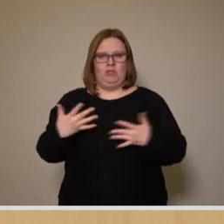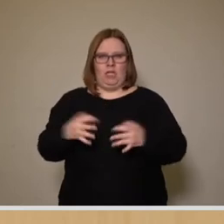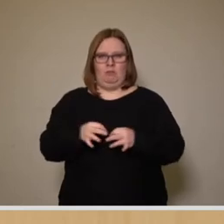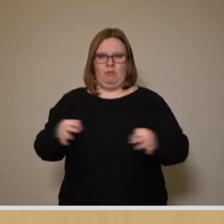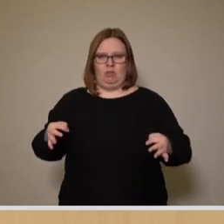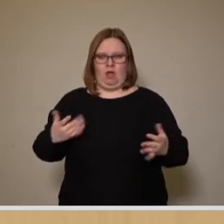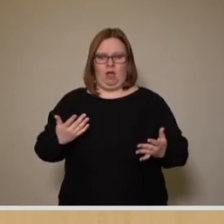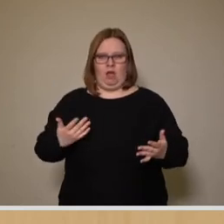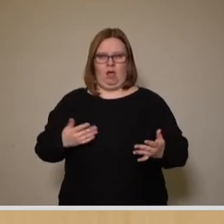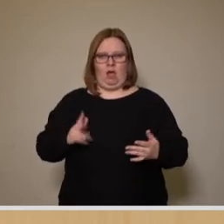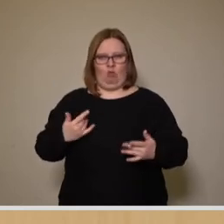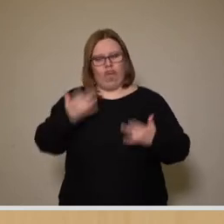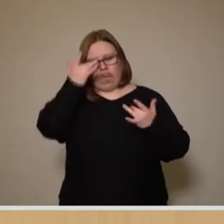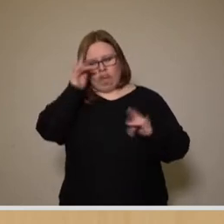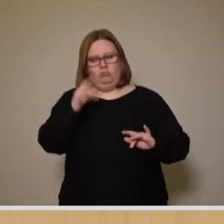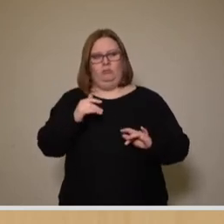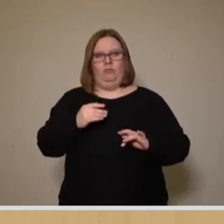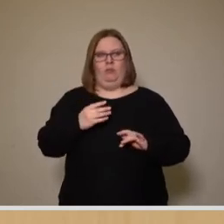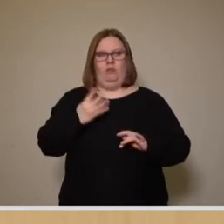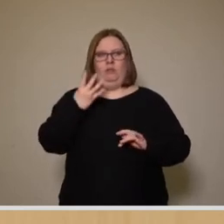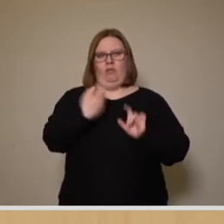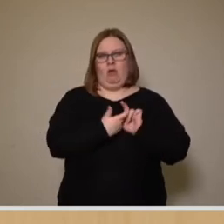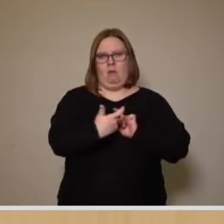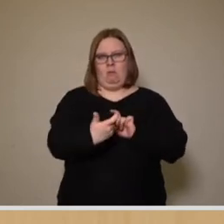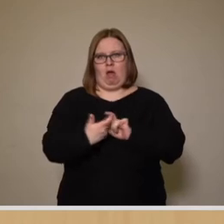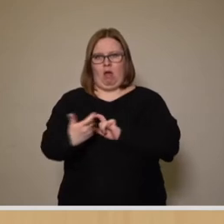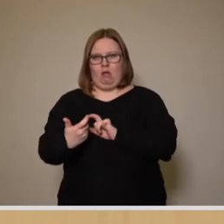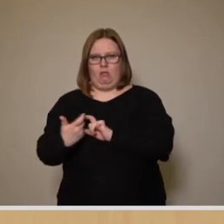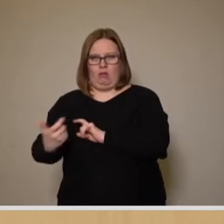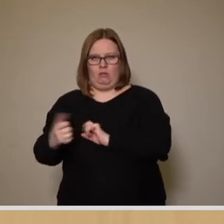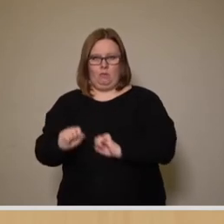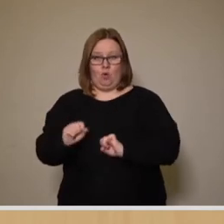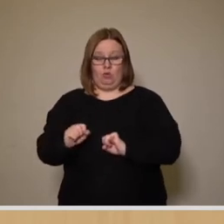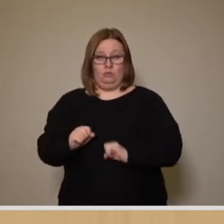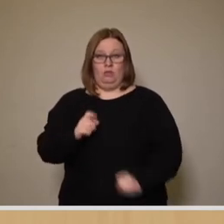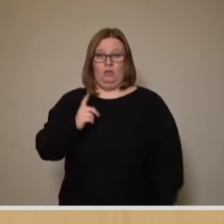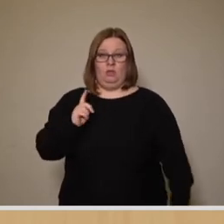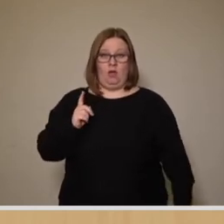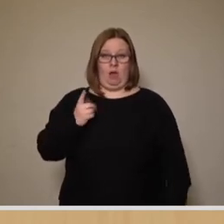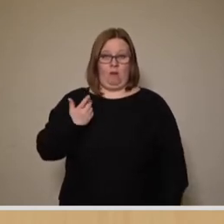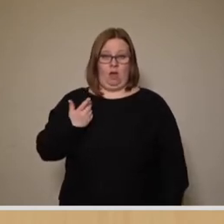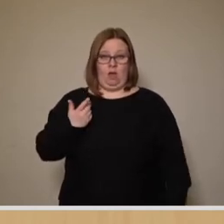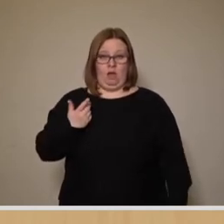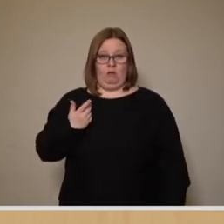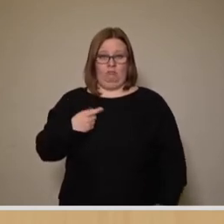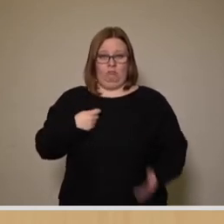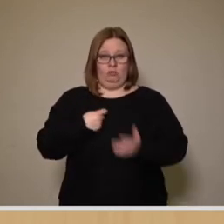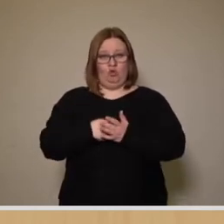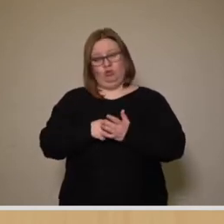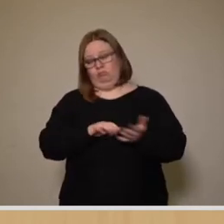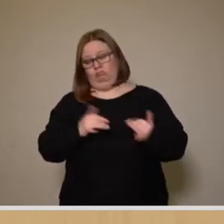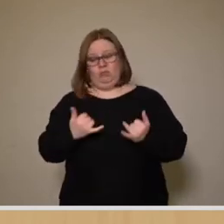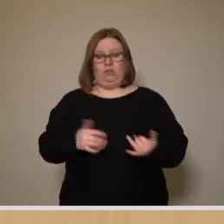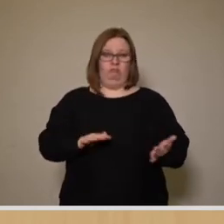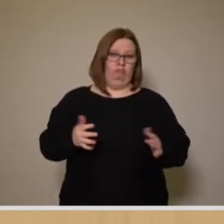Beckens, welches auch erlaubt, dass dort vier Schwimmbahnen stattfinden. Aber wenn, dann zu Kosten, die in der Größenordnung